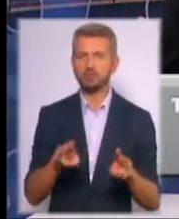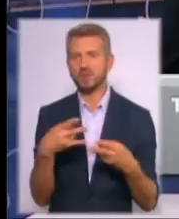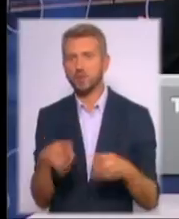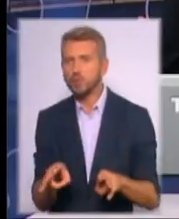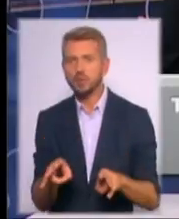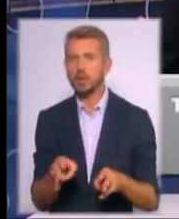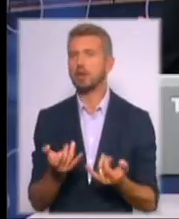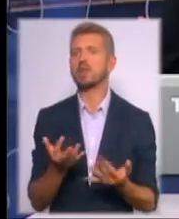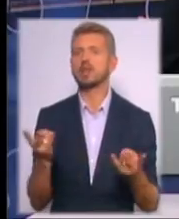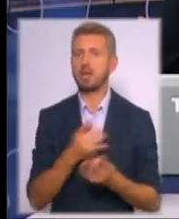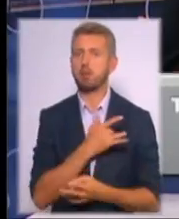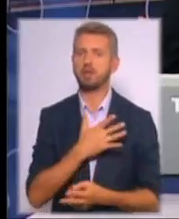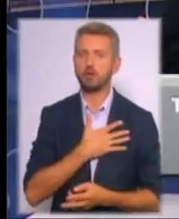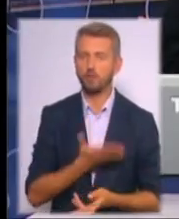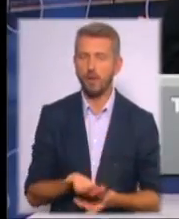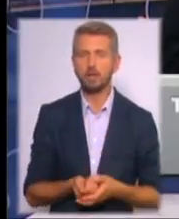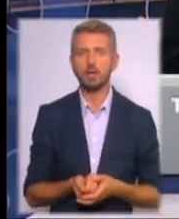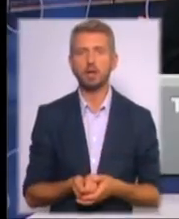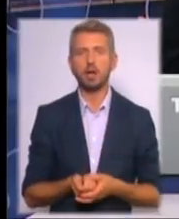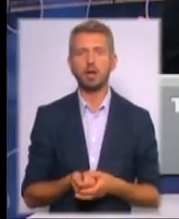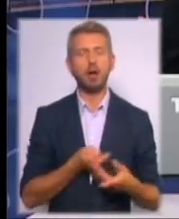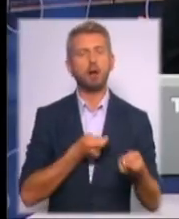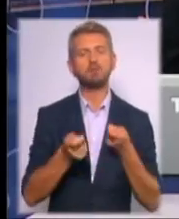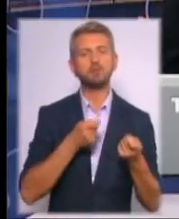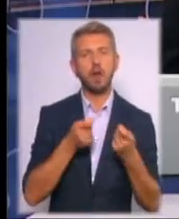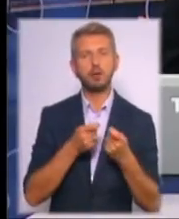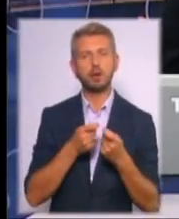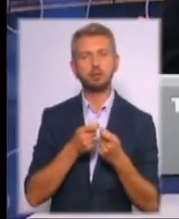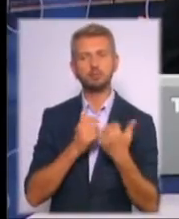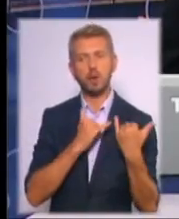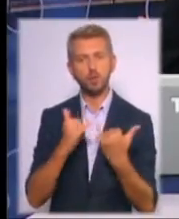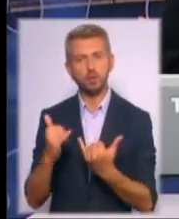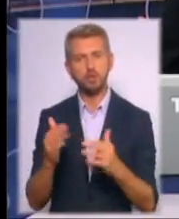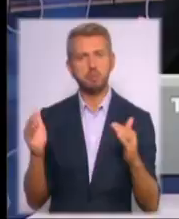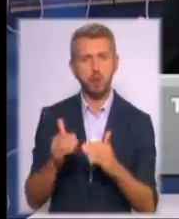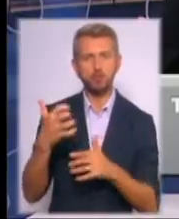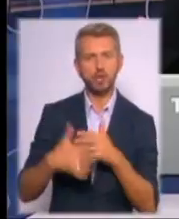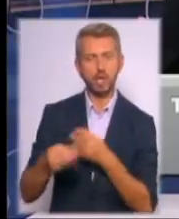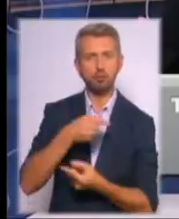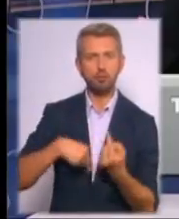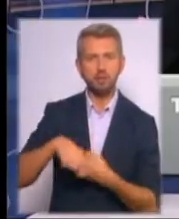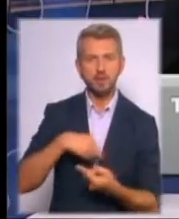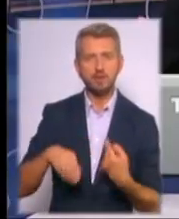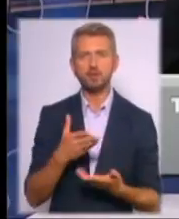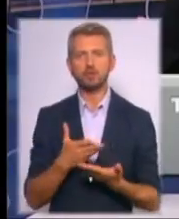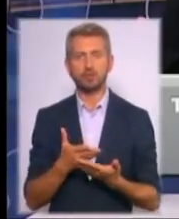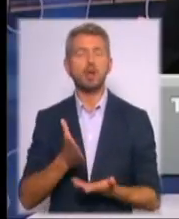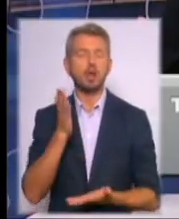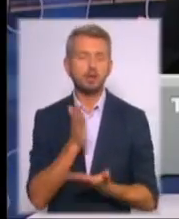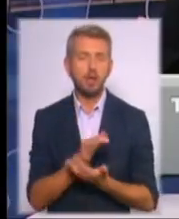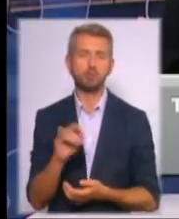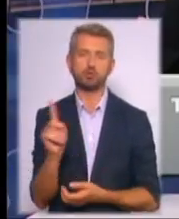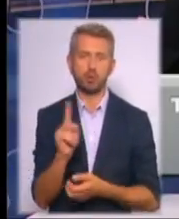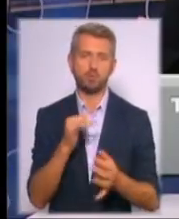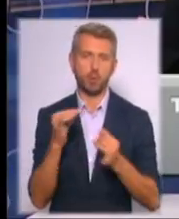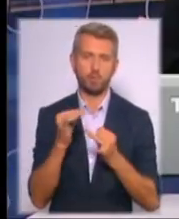обсязі, кроки влади на зустріч малому-середньому бізнесу, дерегуляція. Є про що поговорити,